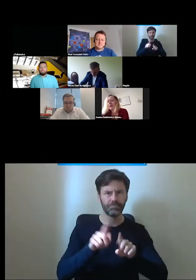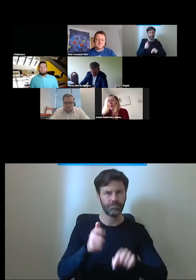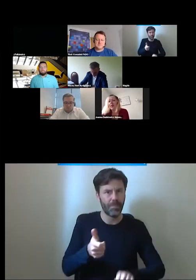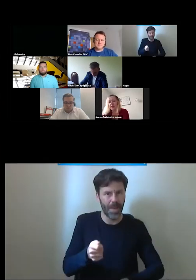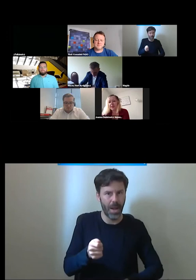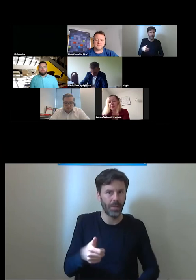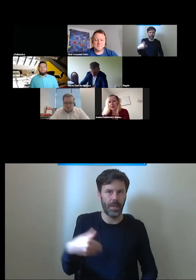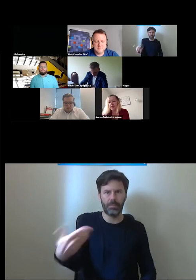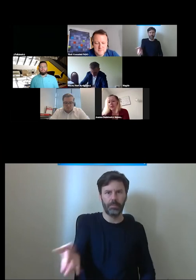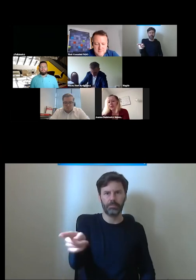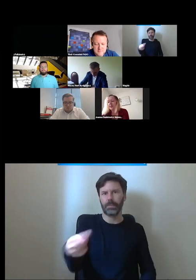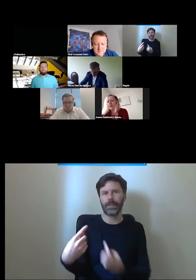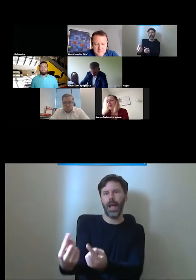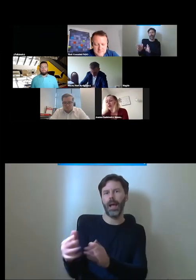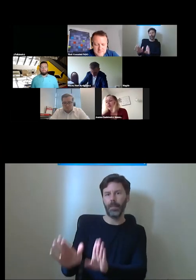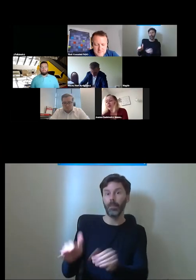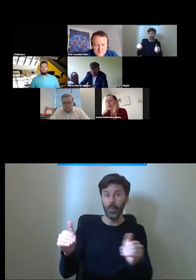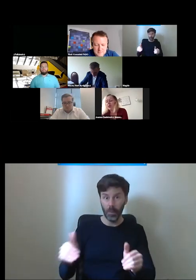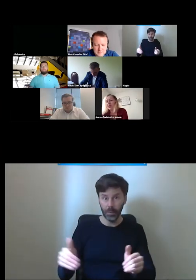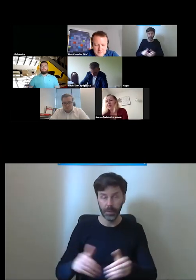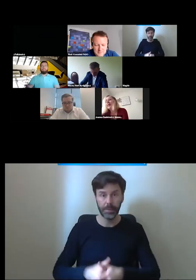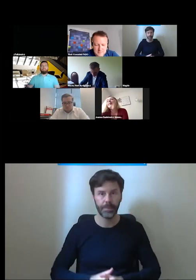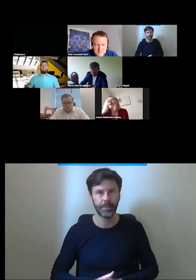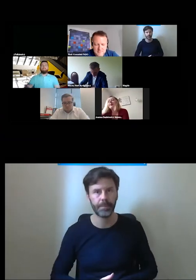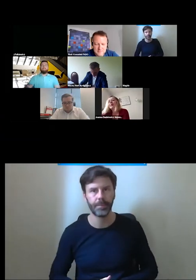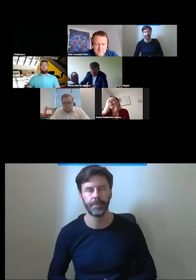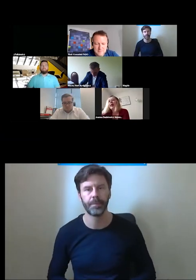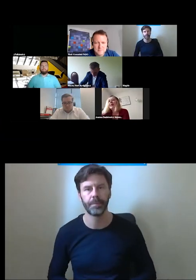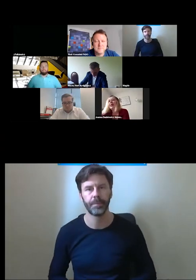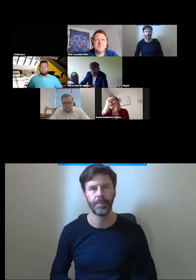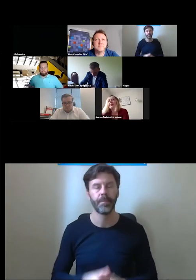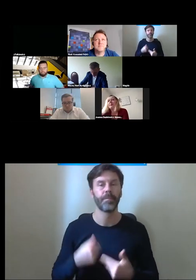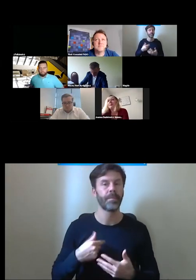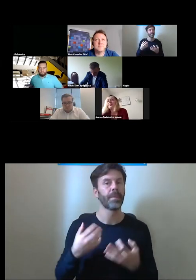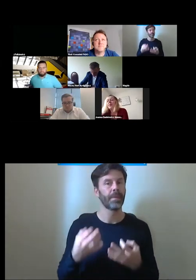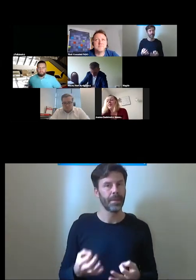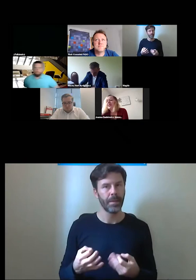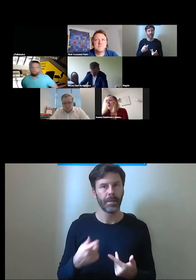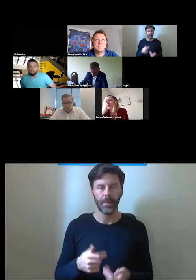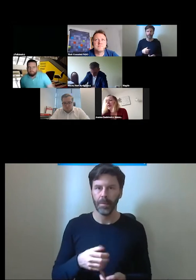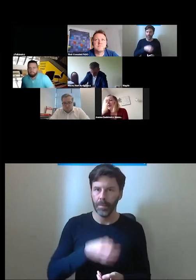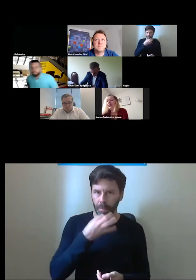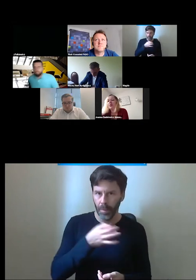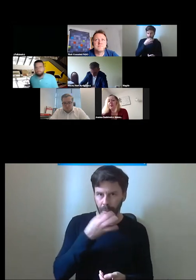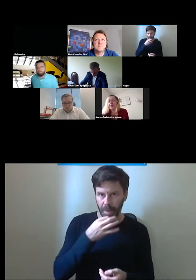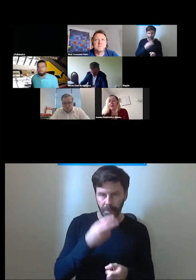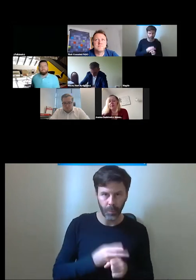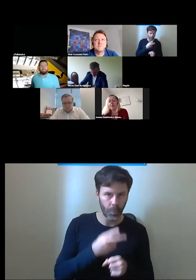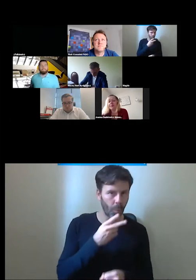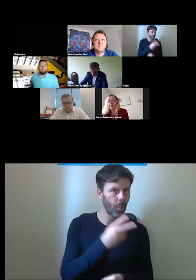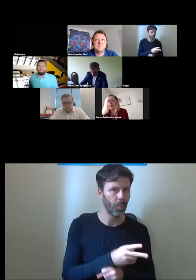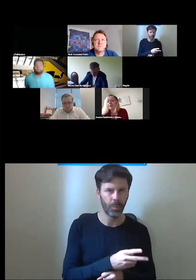nad poprawą dostępności w tej chwili również nadal przeprowadzamy różne analizy wśród